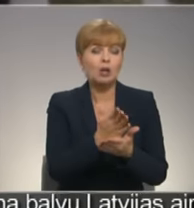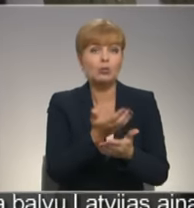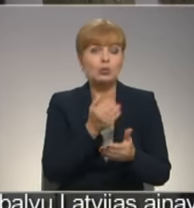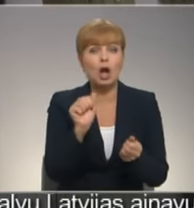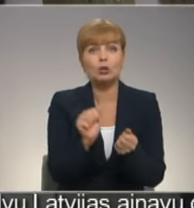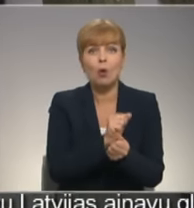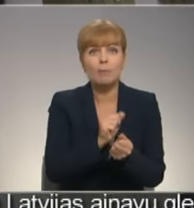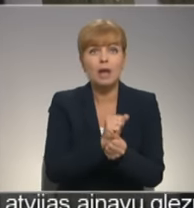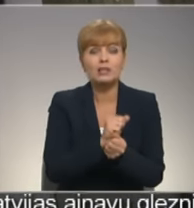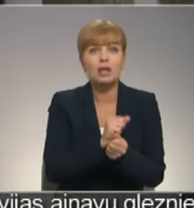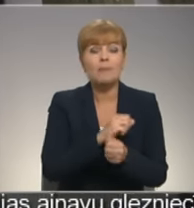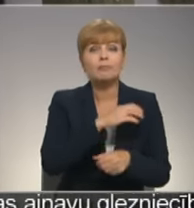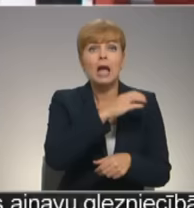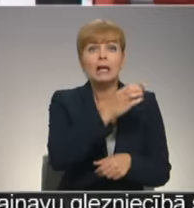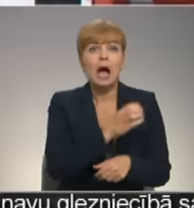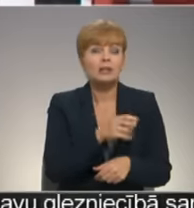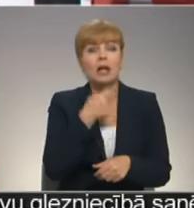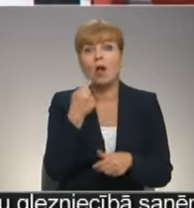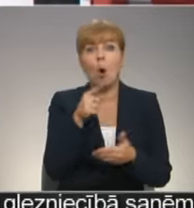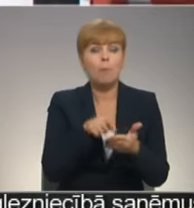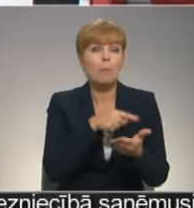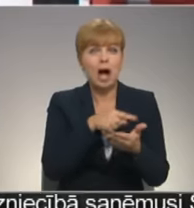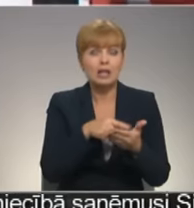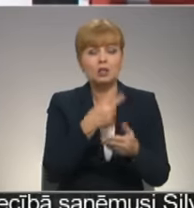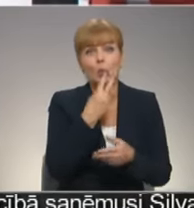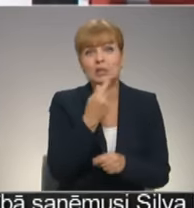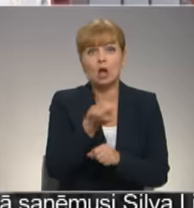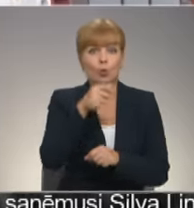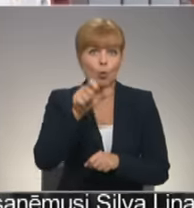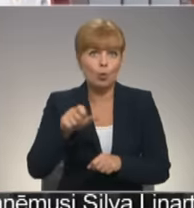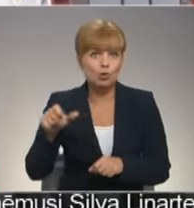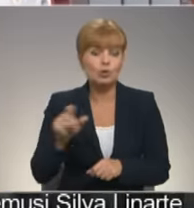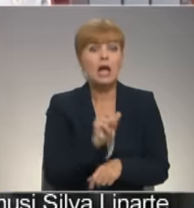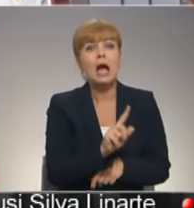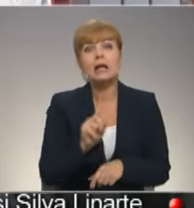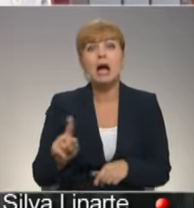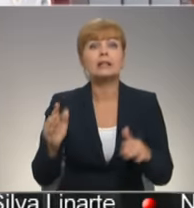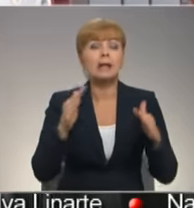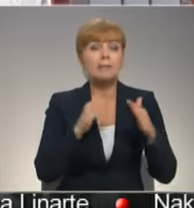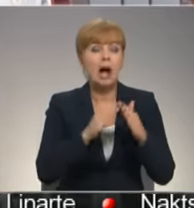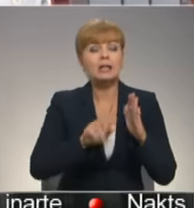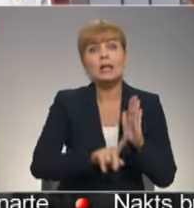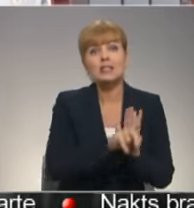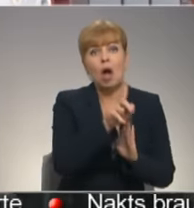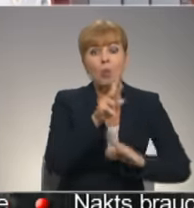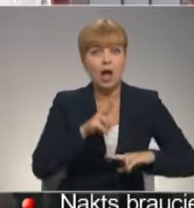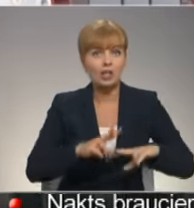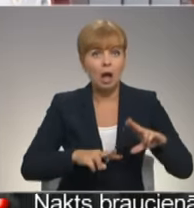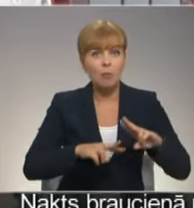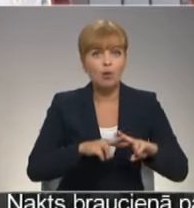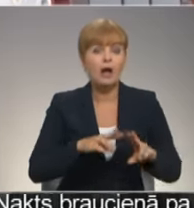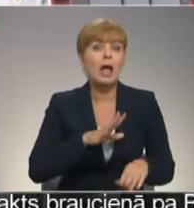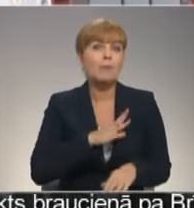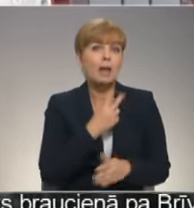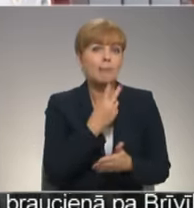ventilācijas kanālā. Un tas nav pareizi uzskata ugu uzdzēsēji. Katrā mājā sākotnē būvēja to bija